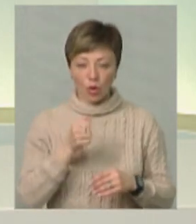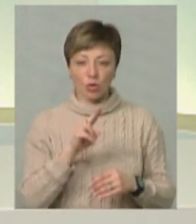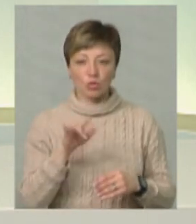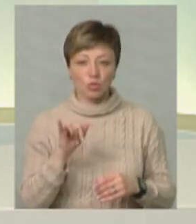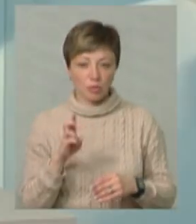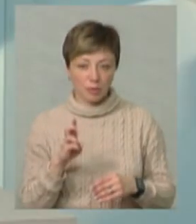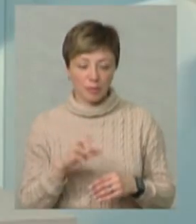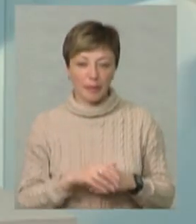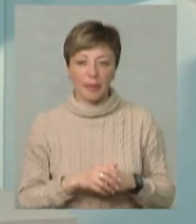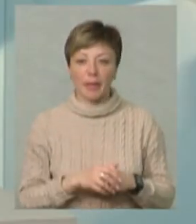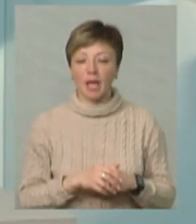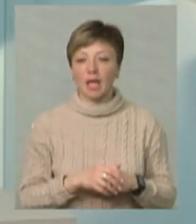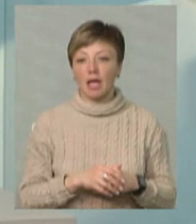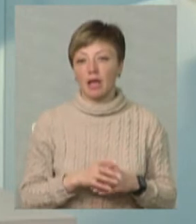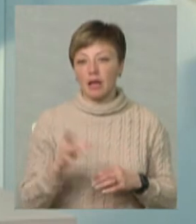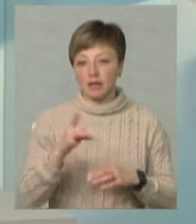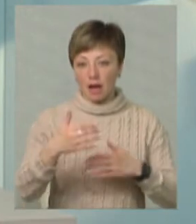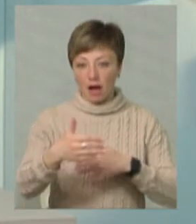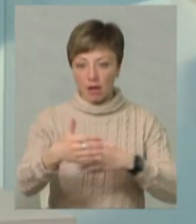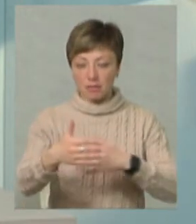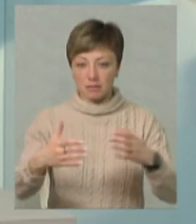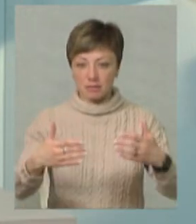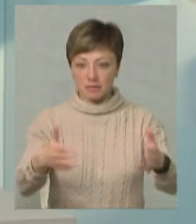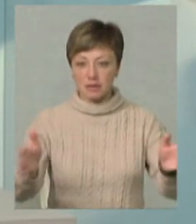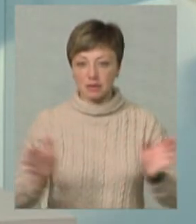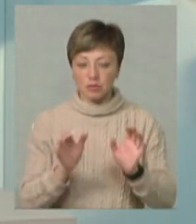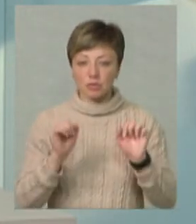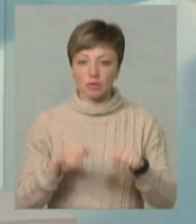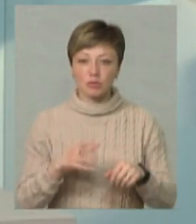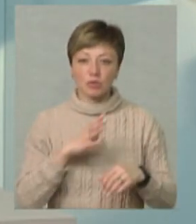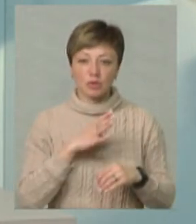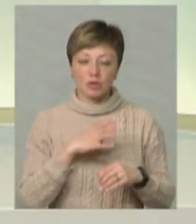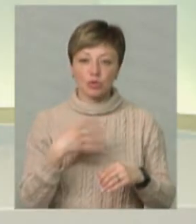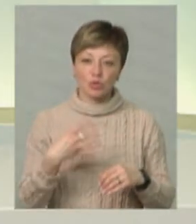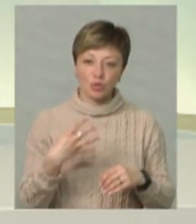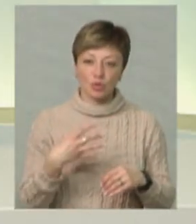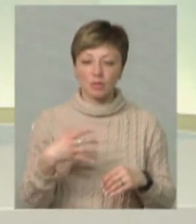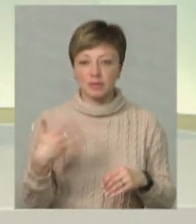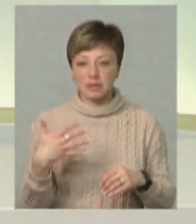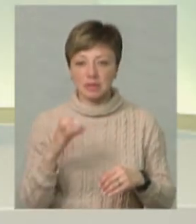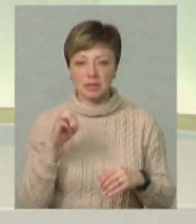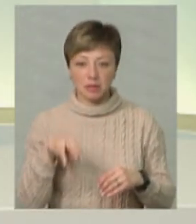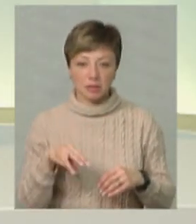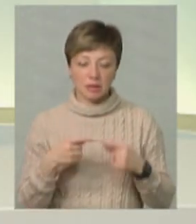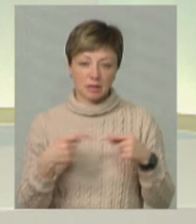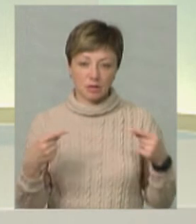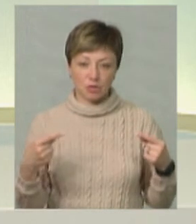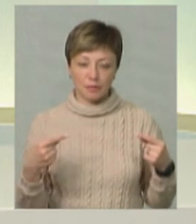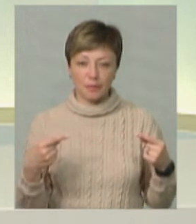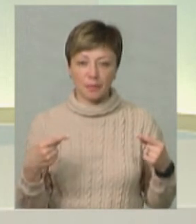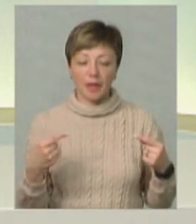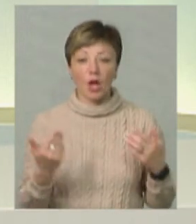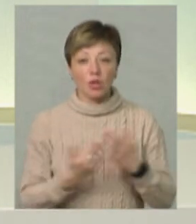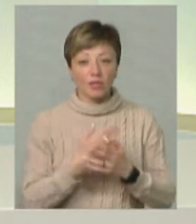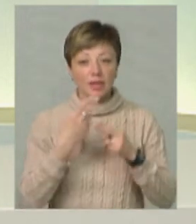років. І в діаметрі може бути, завдяки традиційним технологіям, 40-50 сантиметрів і все інше. При